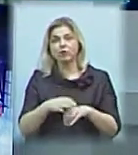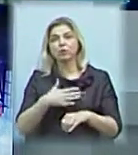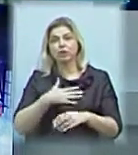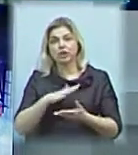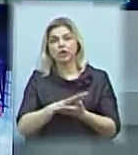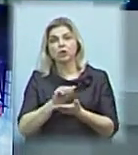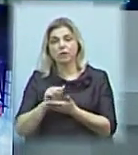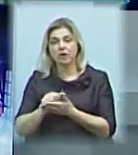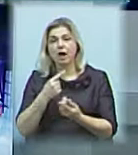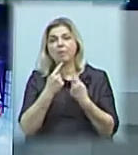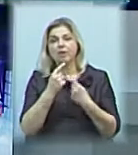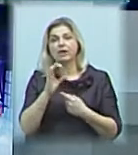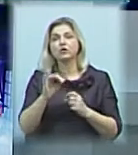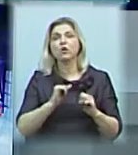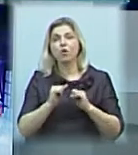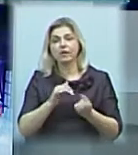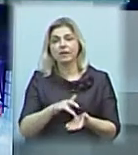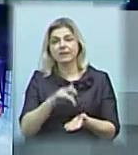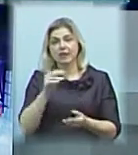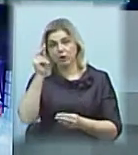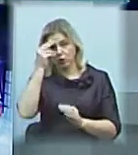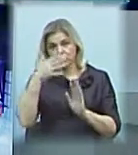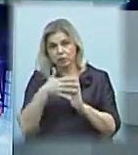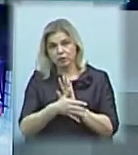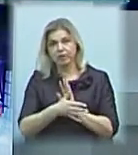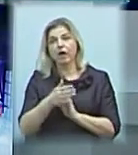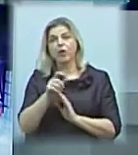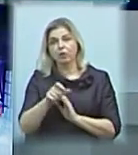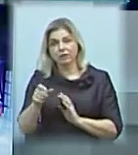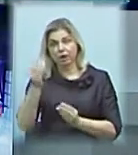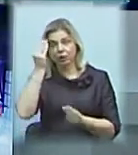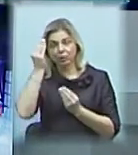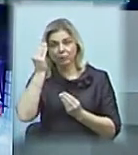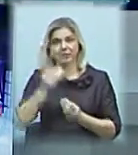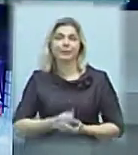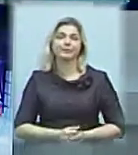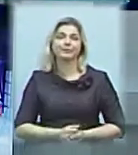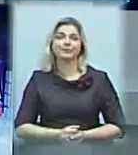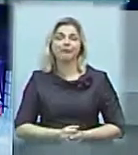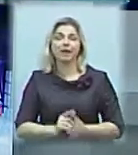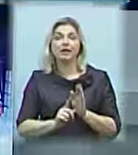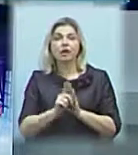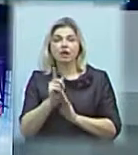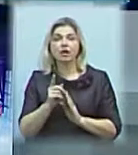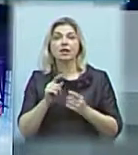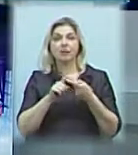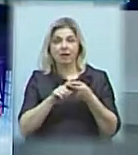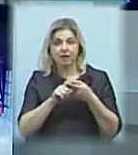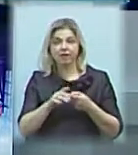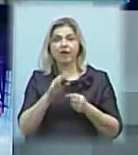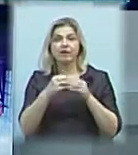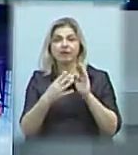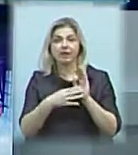Лисюк говоритиме про це з керівником Центру досліджень громадської думки «Новель експерт» Леонідом Білоконе. Початок прямого ефіру вже о